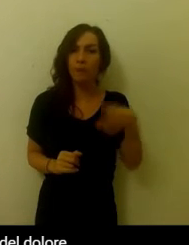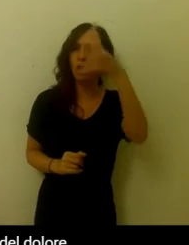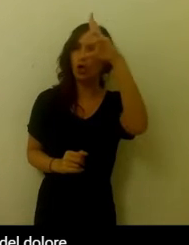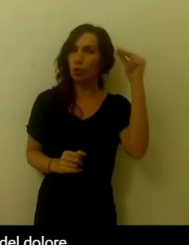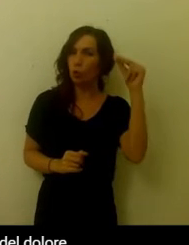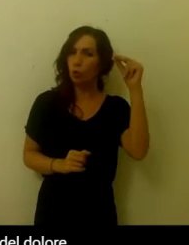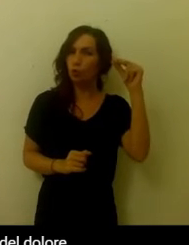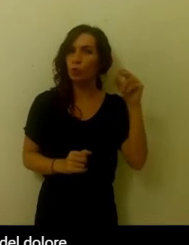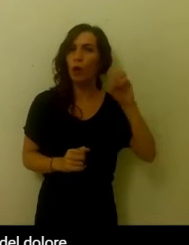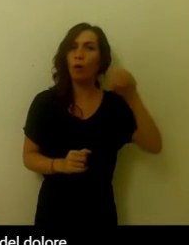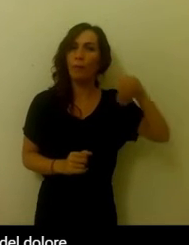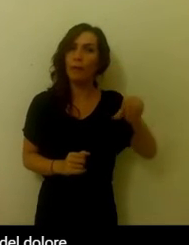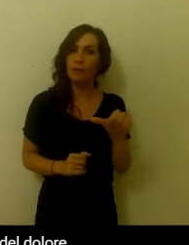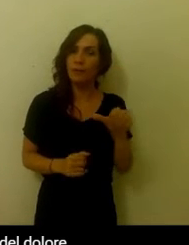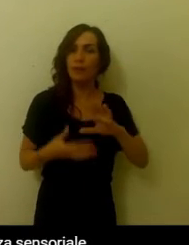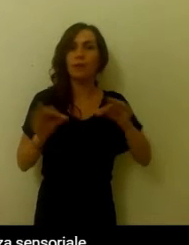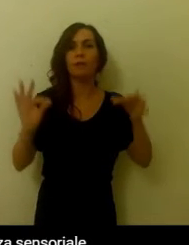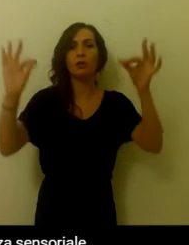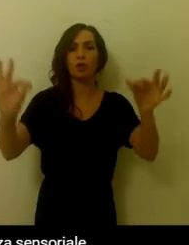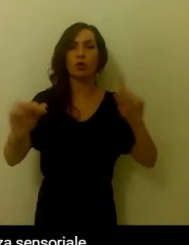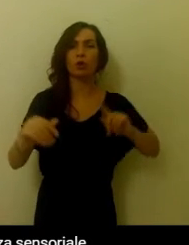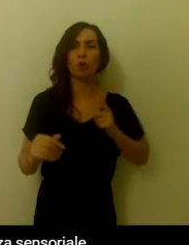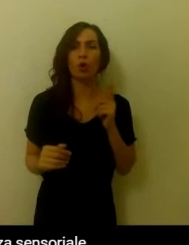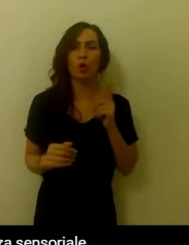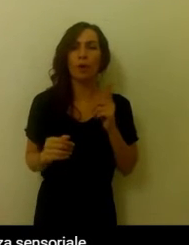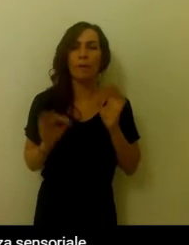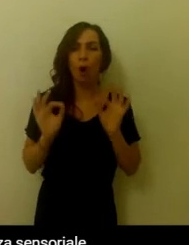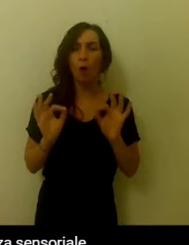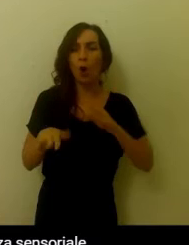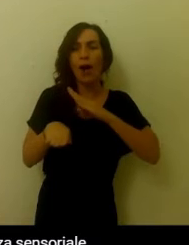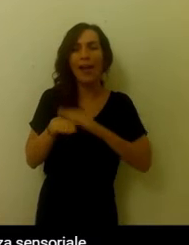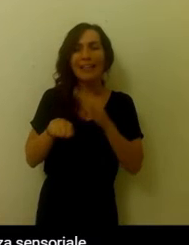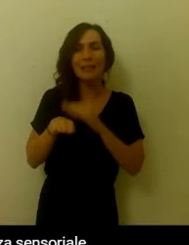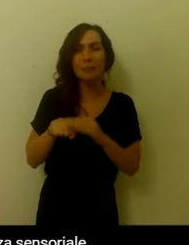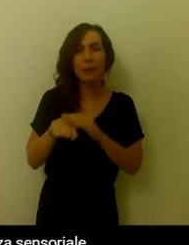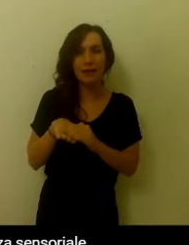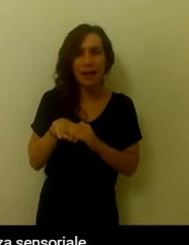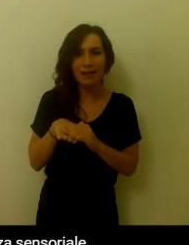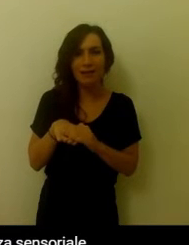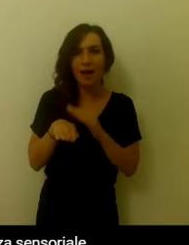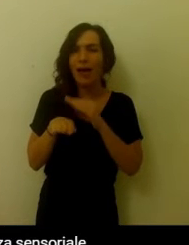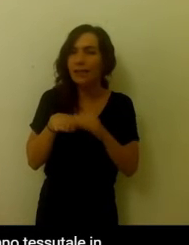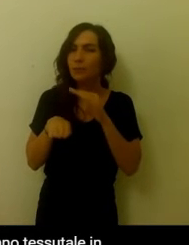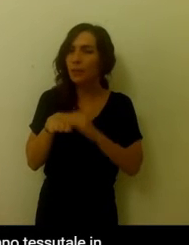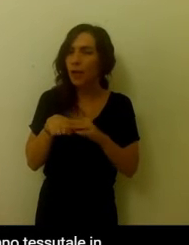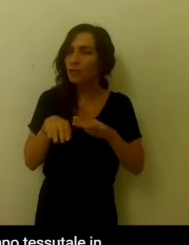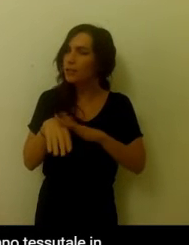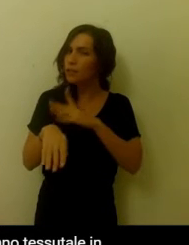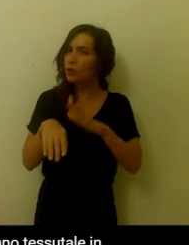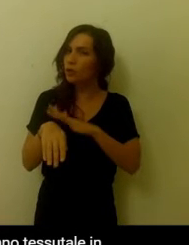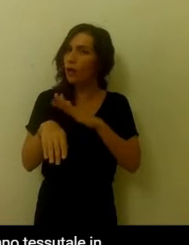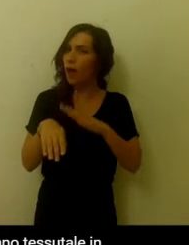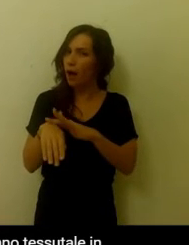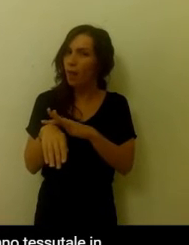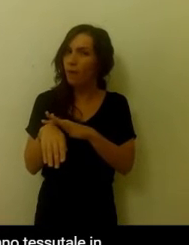'OMS, La definizione del dolore è una esperienza, è tutto qua, una esperienza sensoriale